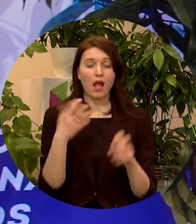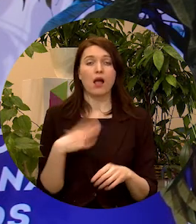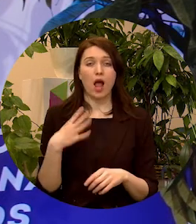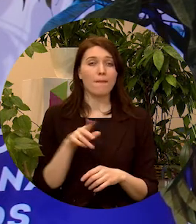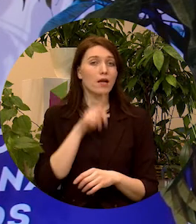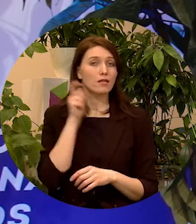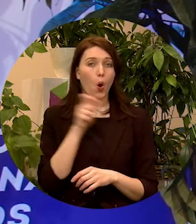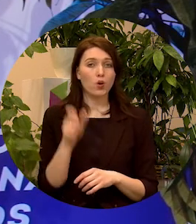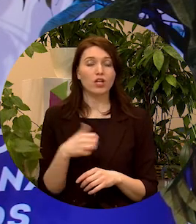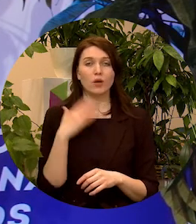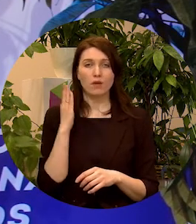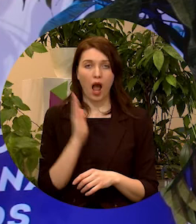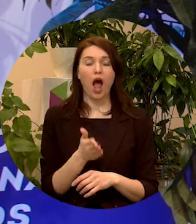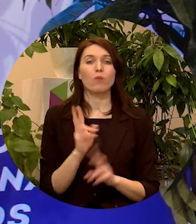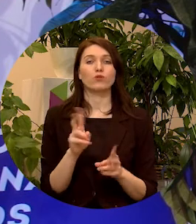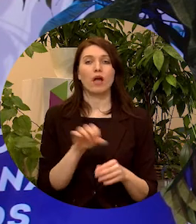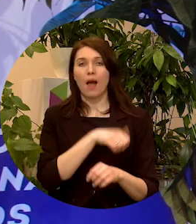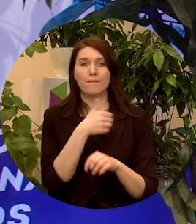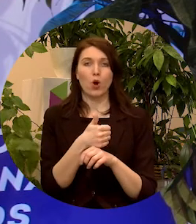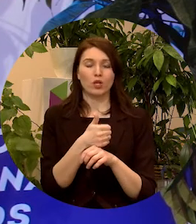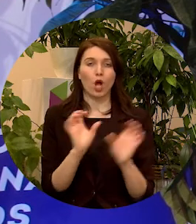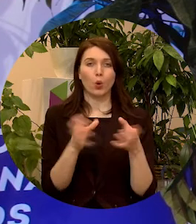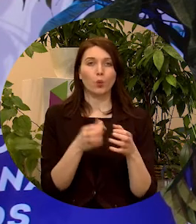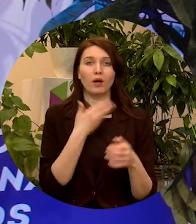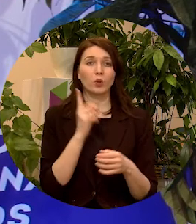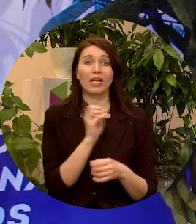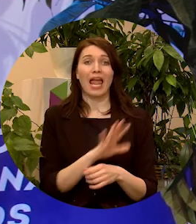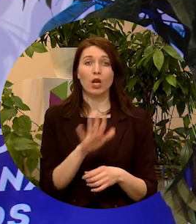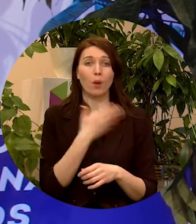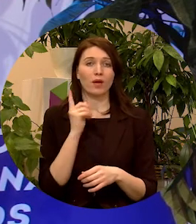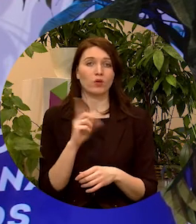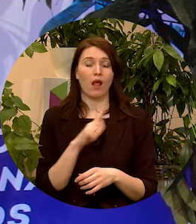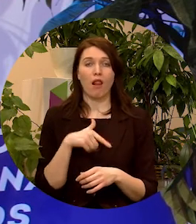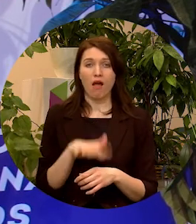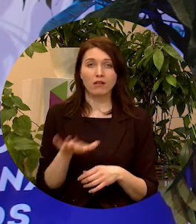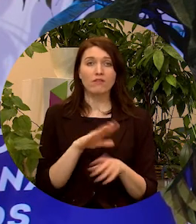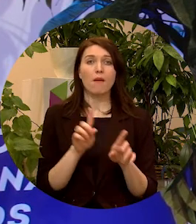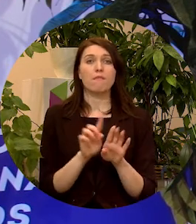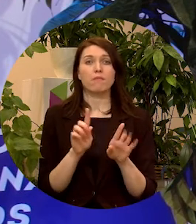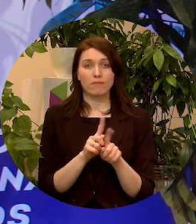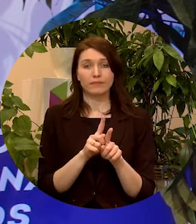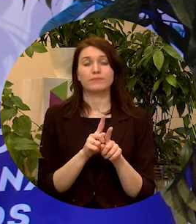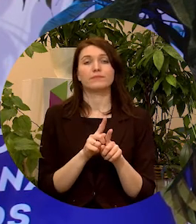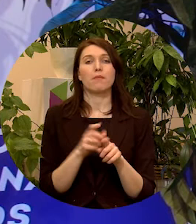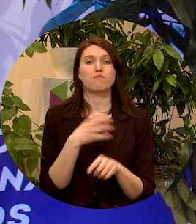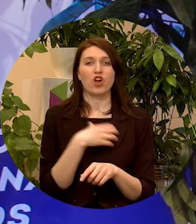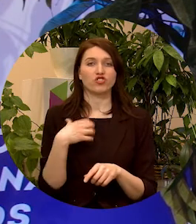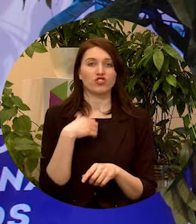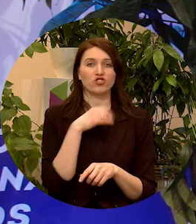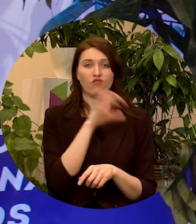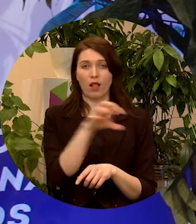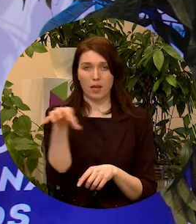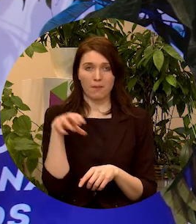jauniešiem jābūt kā prioritārai grupai ne tikai Eiropā, ne tikai Latvijā, bet arī pašvaldībā.